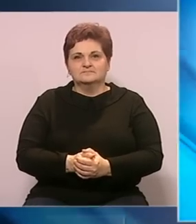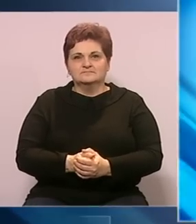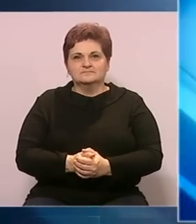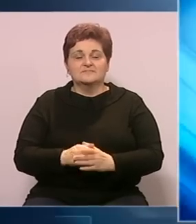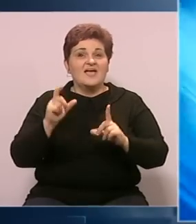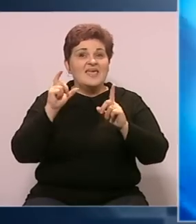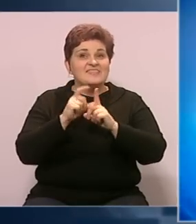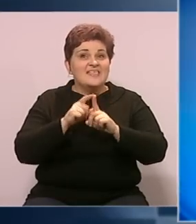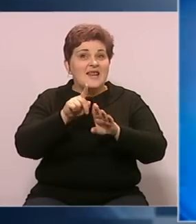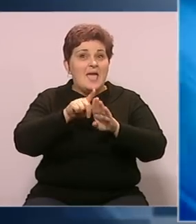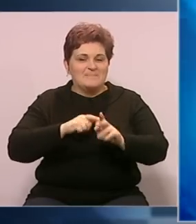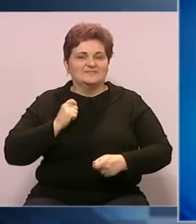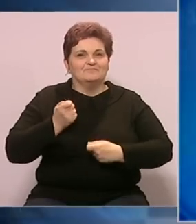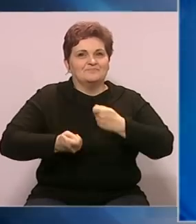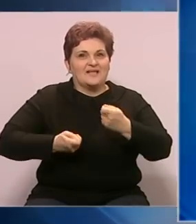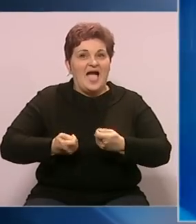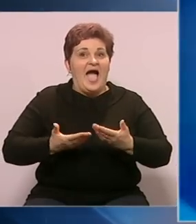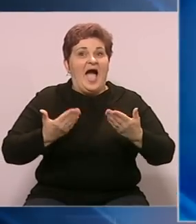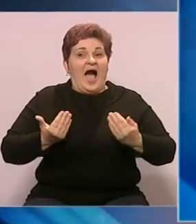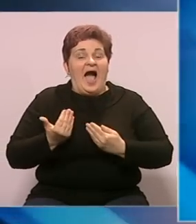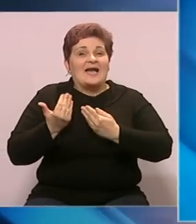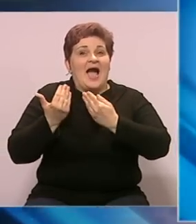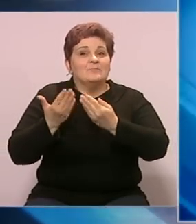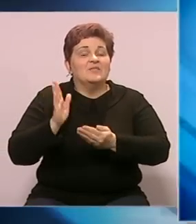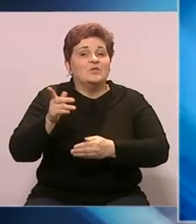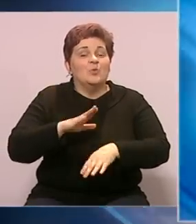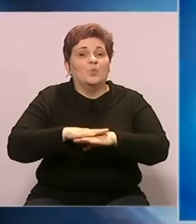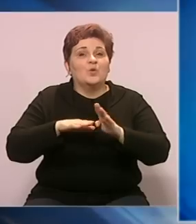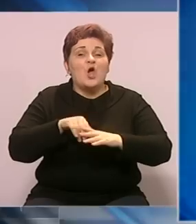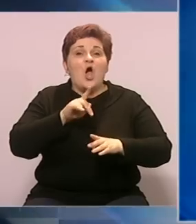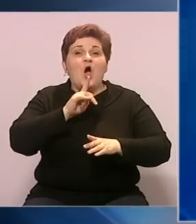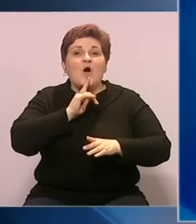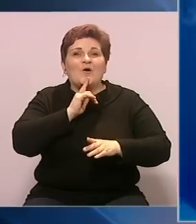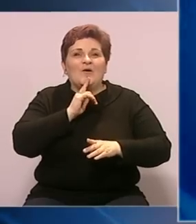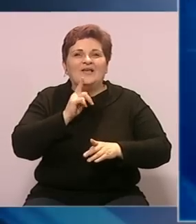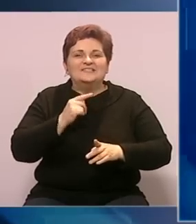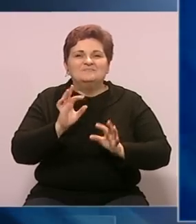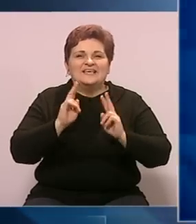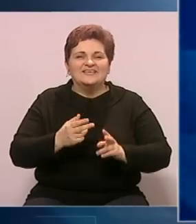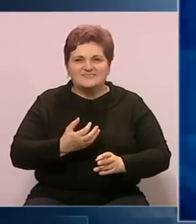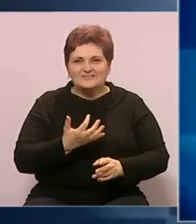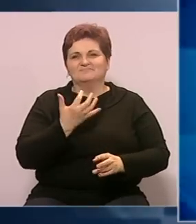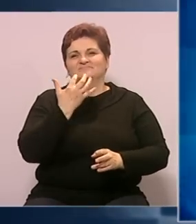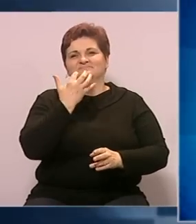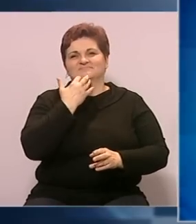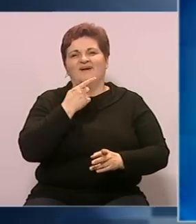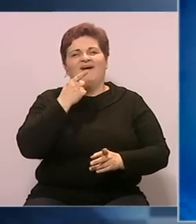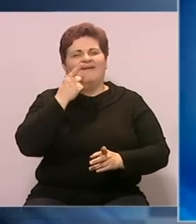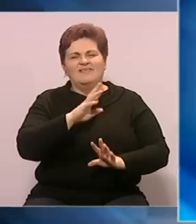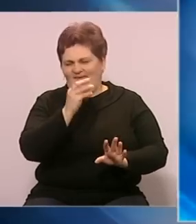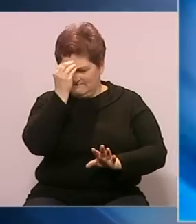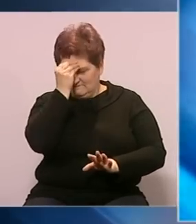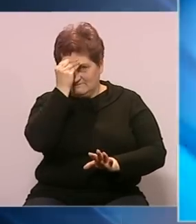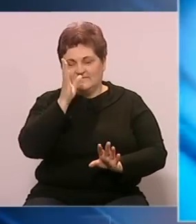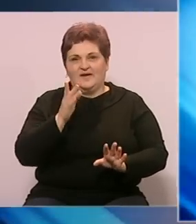Decembar je mjesec darivanja, a kada poklon ode u ruke onima kod kojih izmami iskreni osmijeh, taj osmijeh se zauvijek